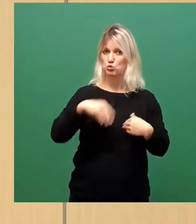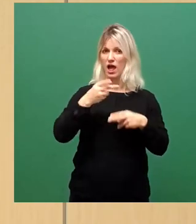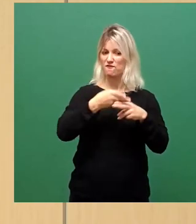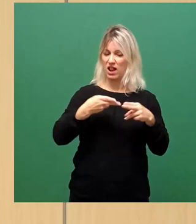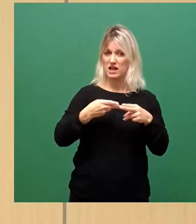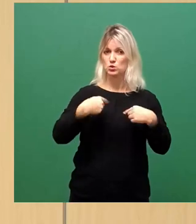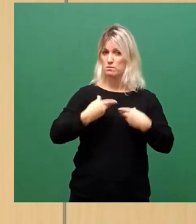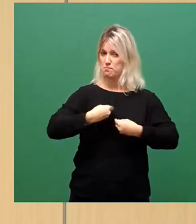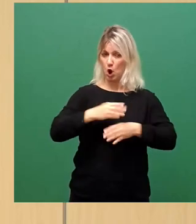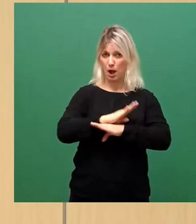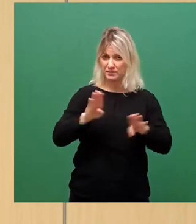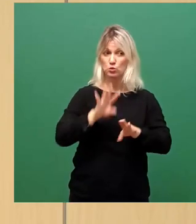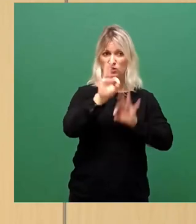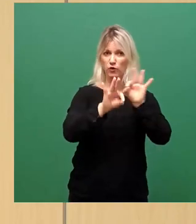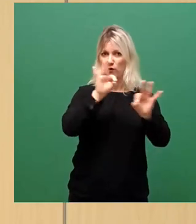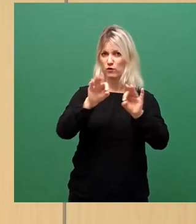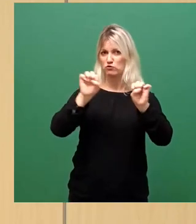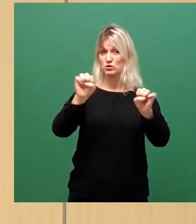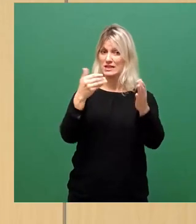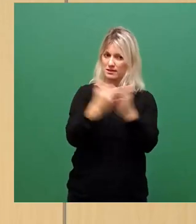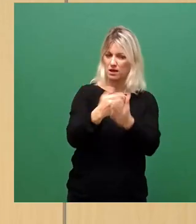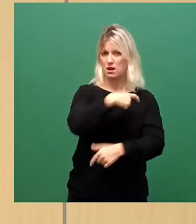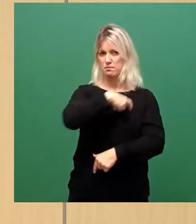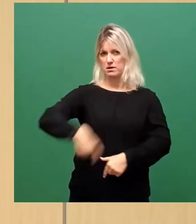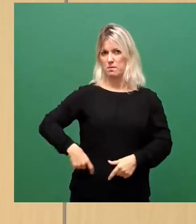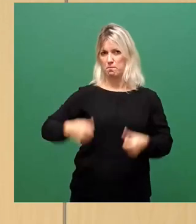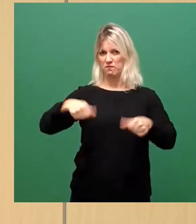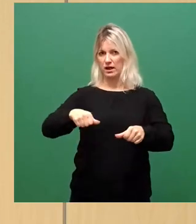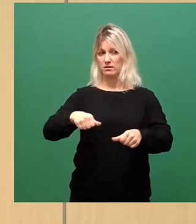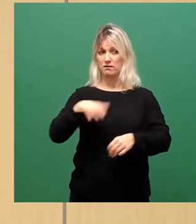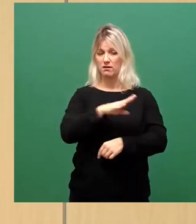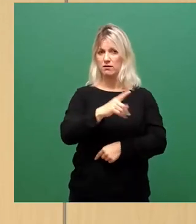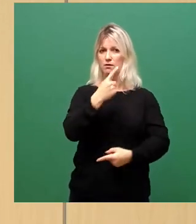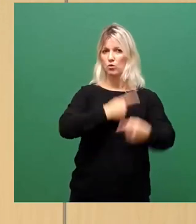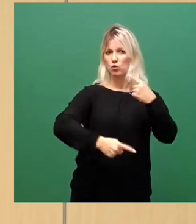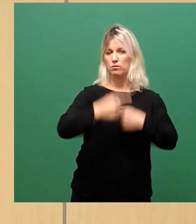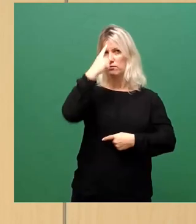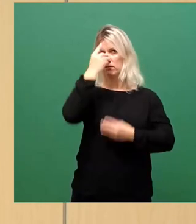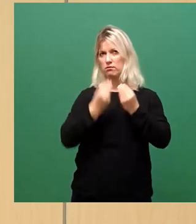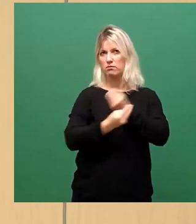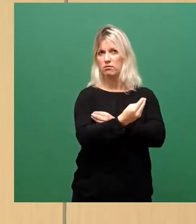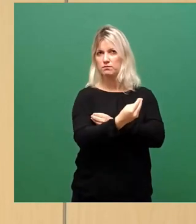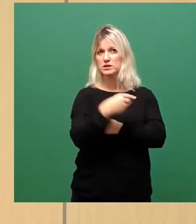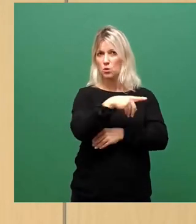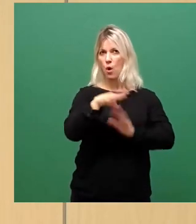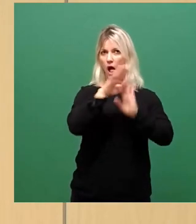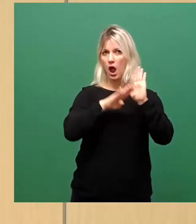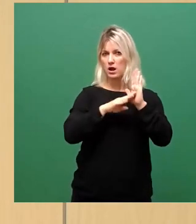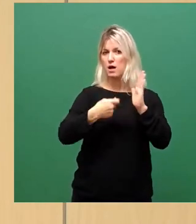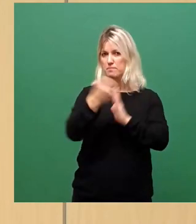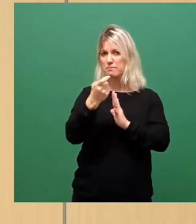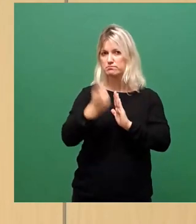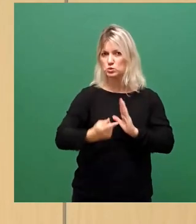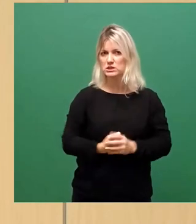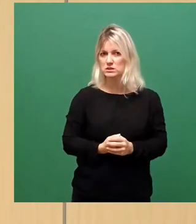Deswegen gibt es diese Pflicht. Nach Ihrer Lesart müsste man diese Regelung sofort streichen. Warum muss ich eigentlich